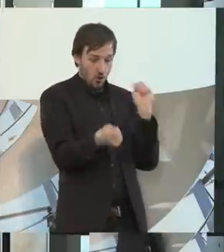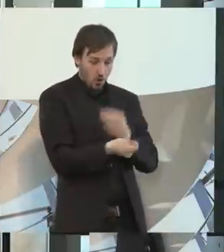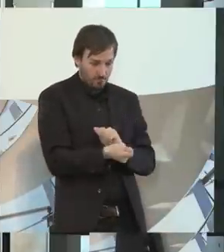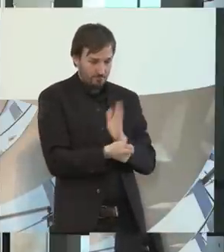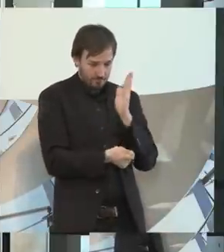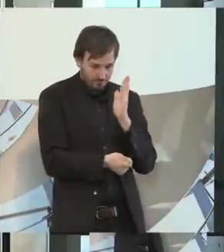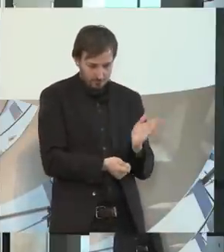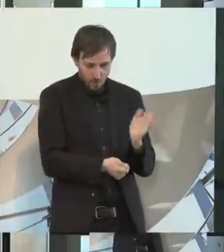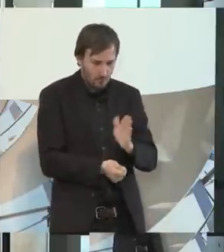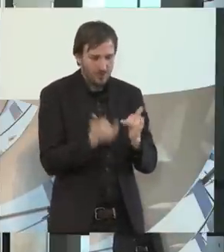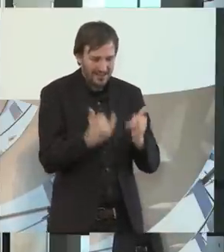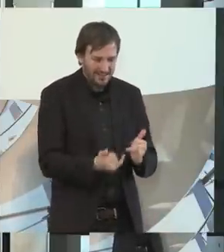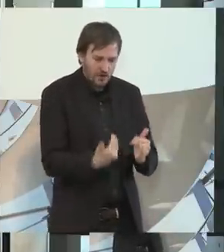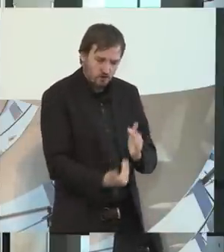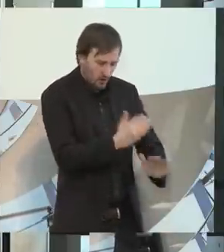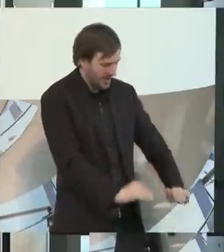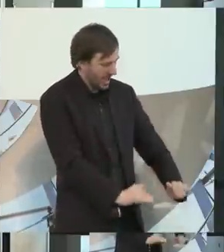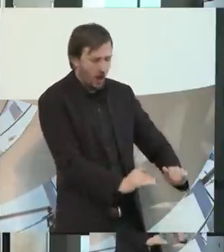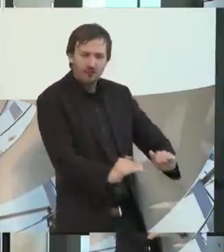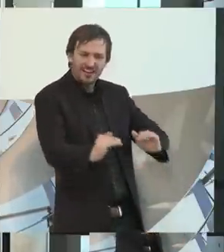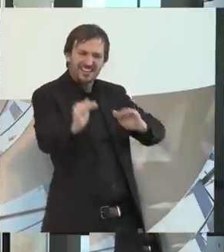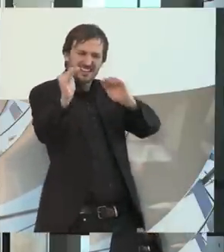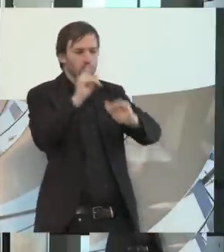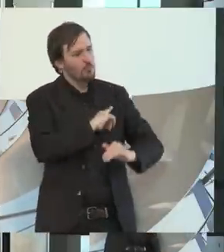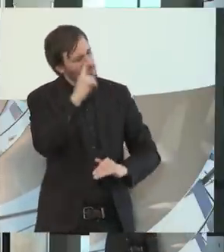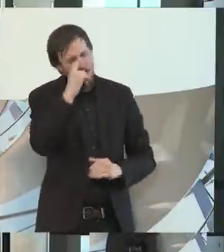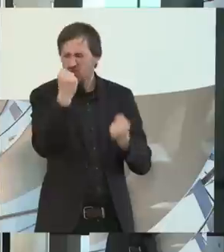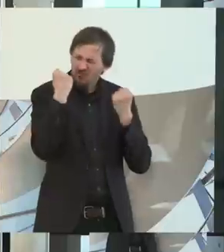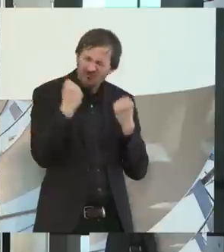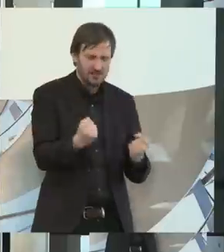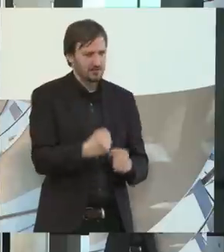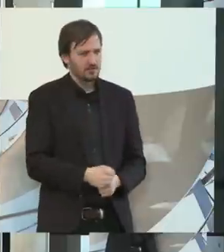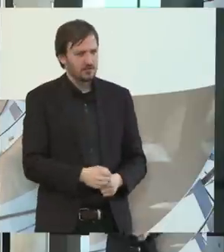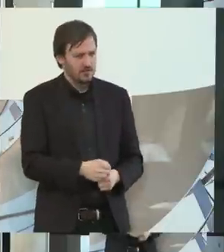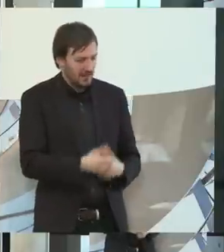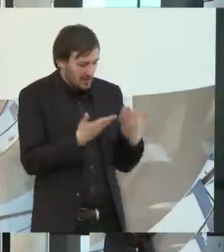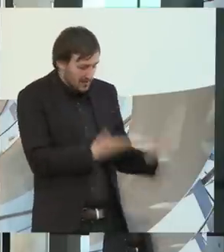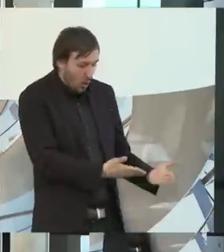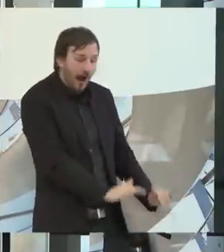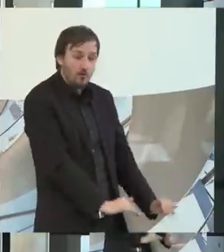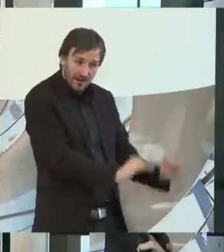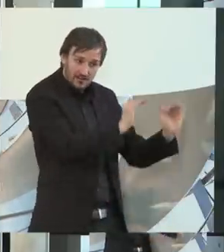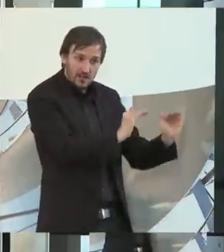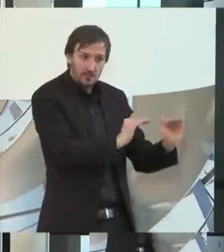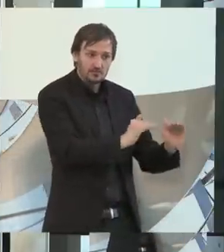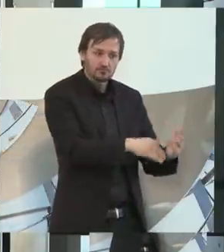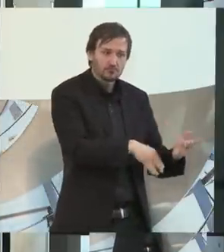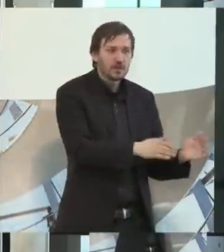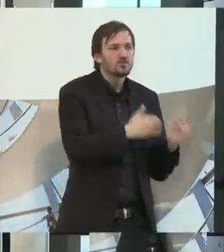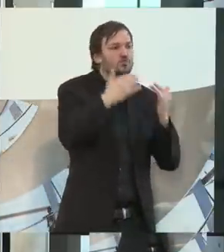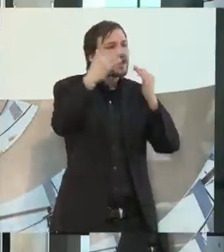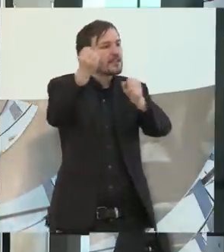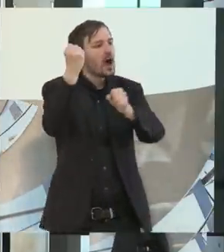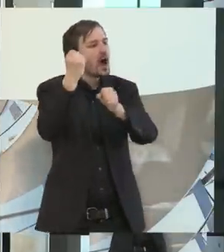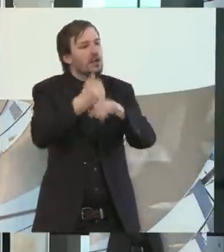diese Generation dort hineinwachsen. Weil ich bin ziemlich davon überzeugt, dass jemand, der in so einer Generation aufwächst, als Arbeitgeber